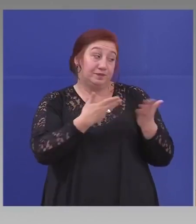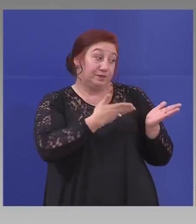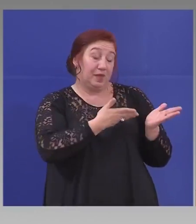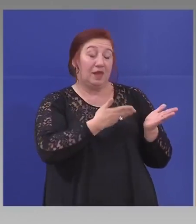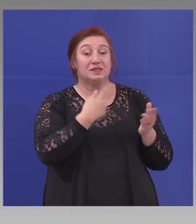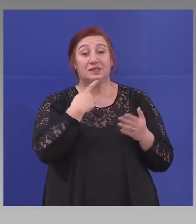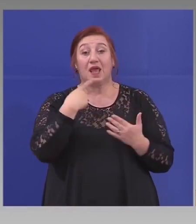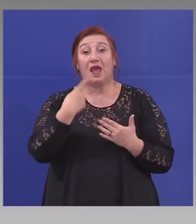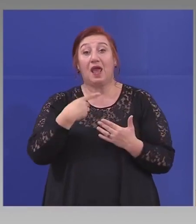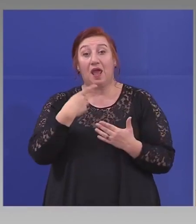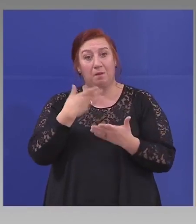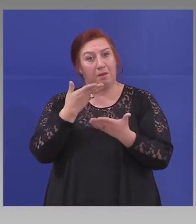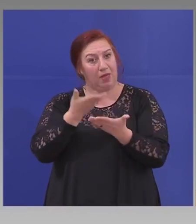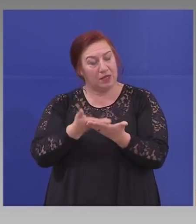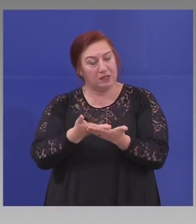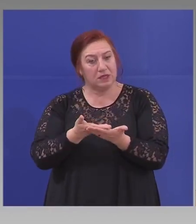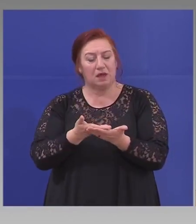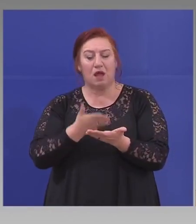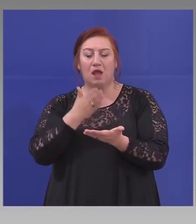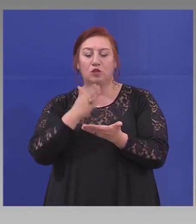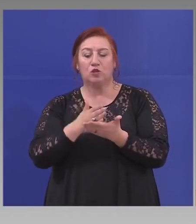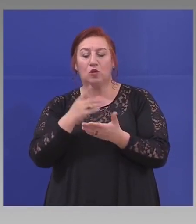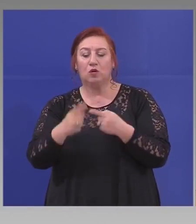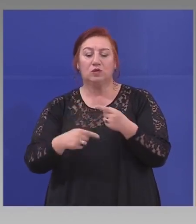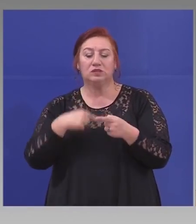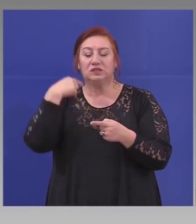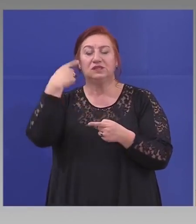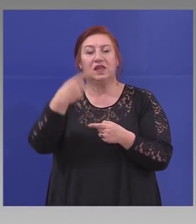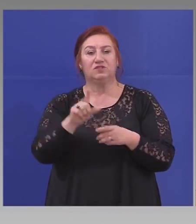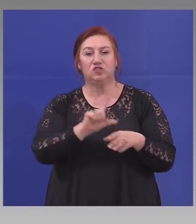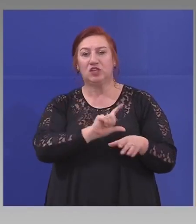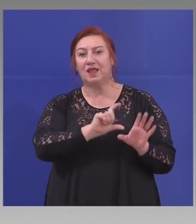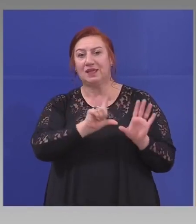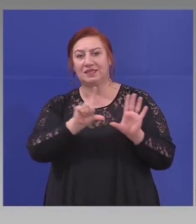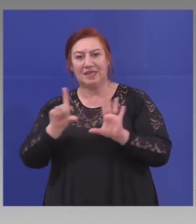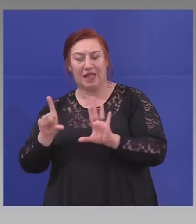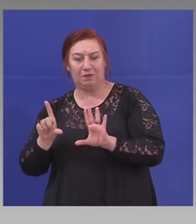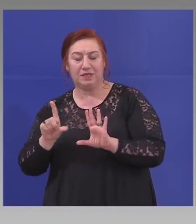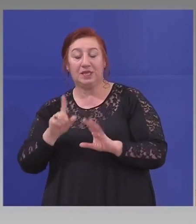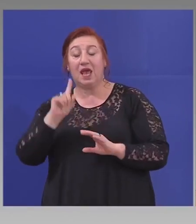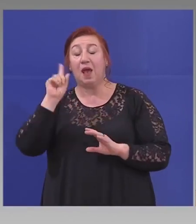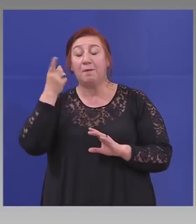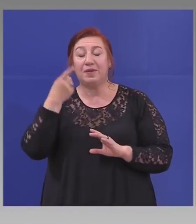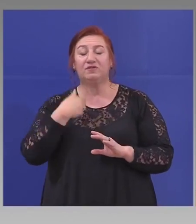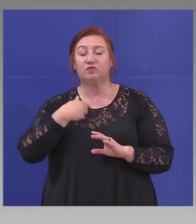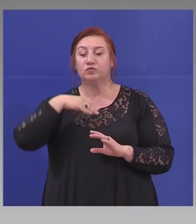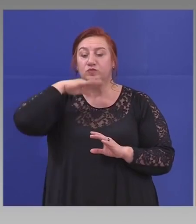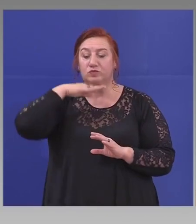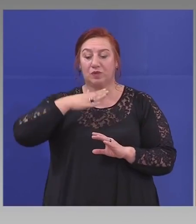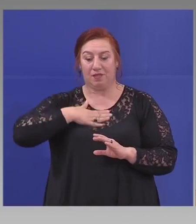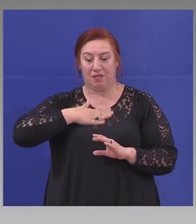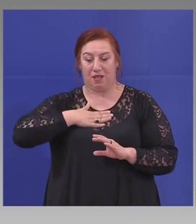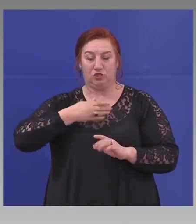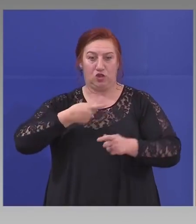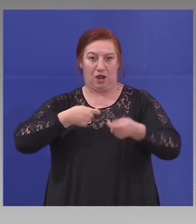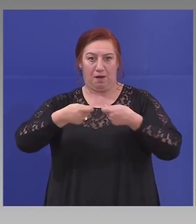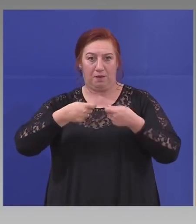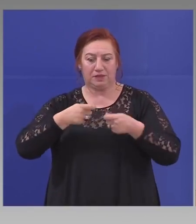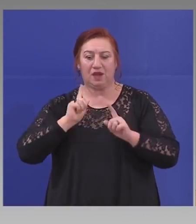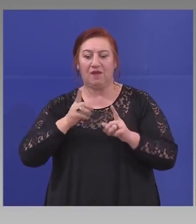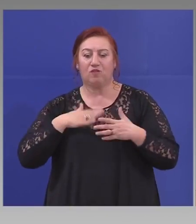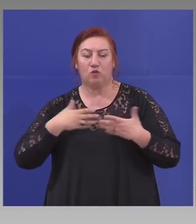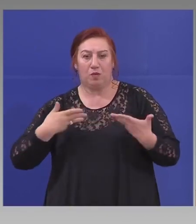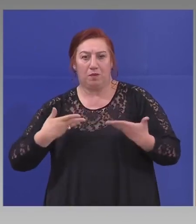казах, че до другата седмица първо ще издълголиме нуждите на нашия пазар, освен